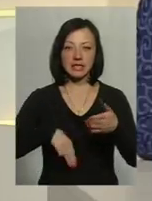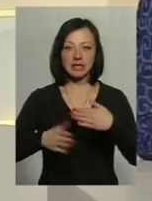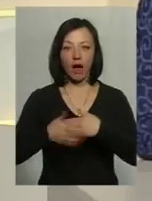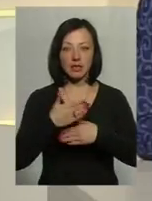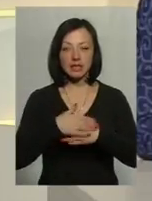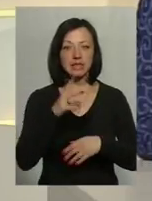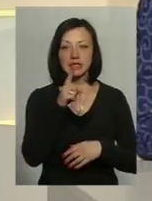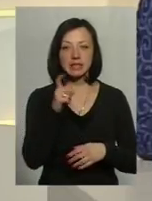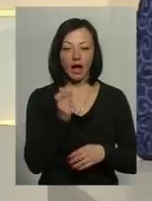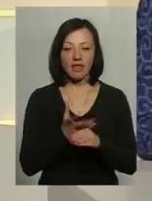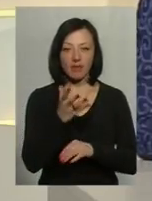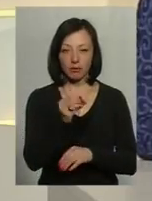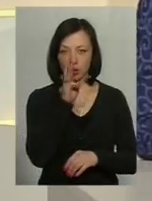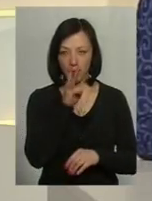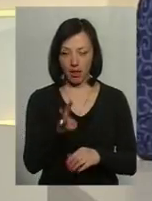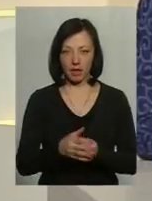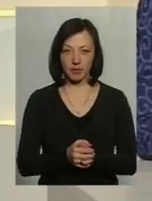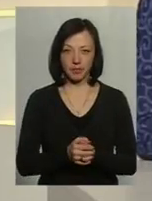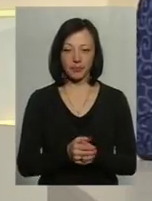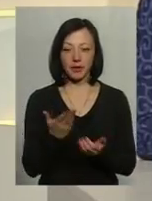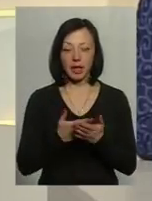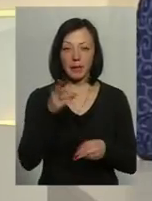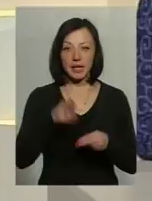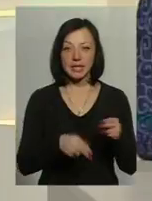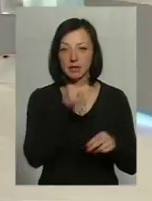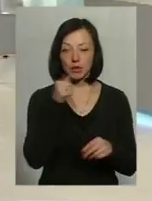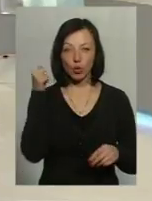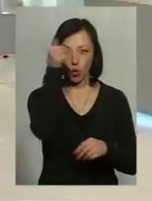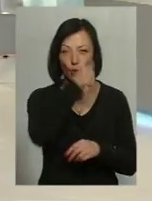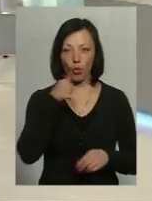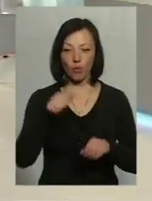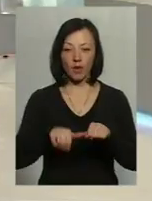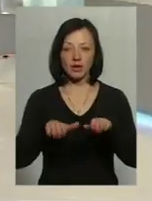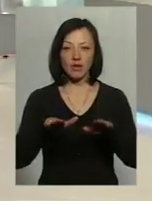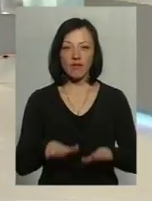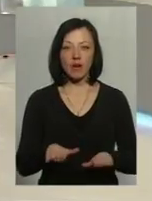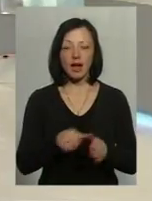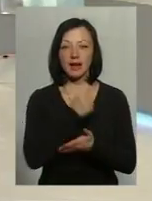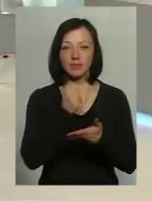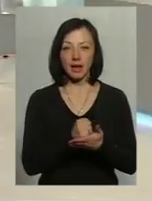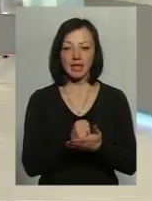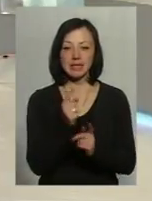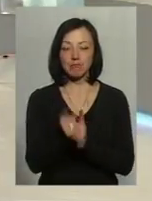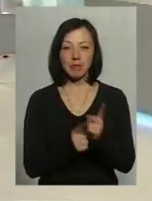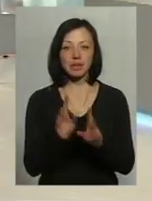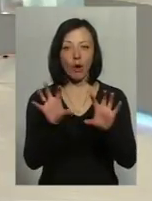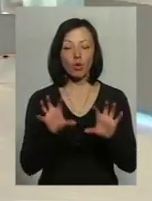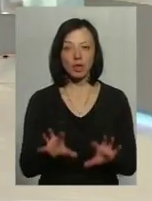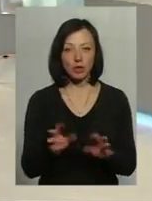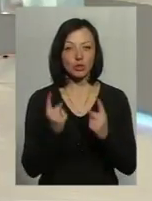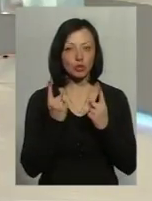невиплату зарплати. Зоглядом на те, що наприкінці минулого року було ухвалено низку змін до законодавства, які